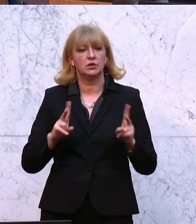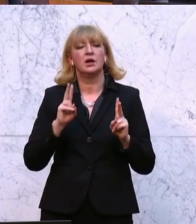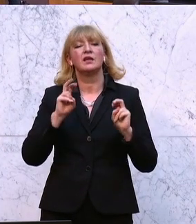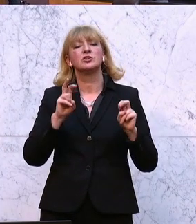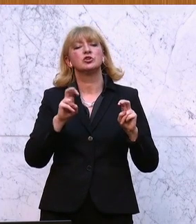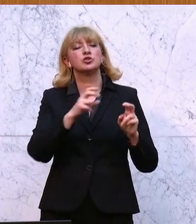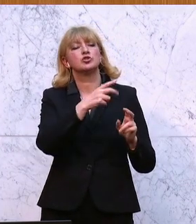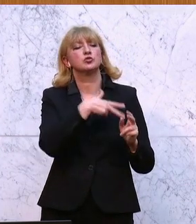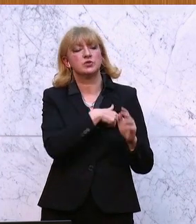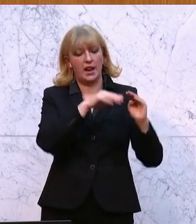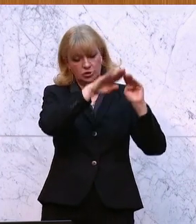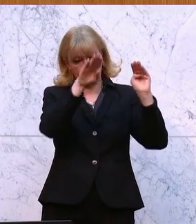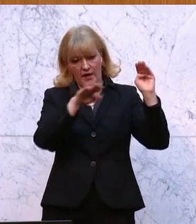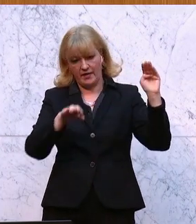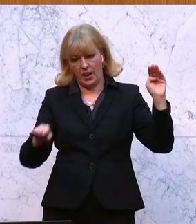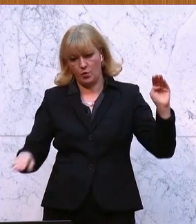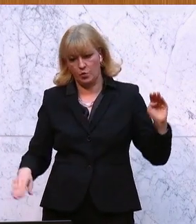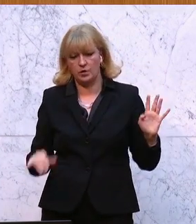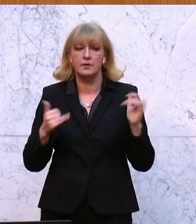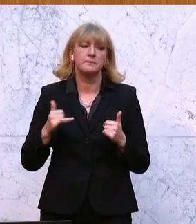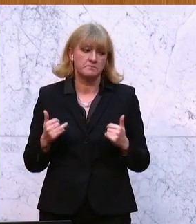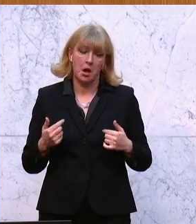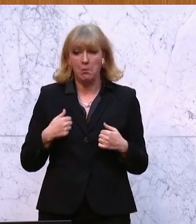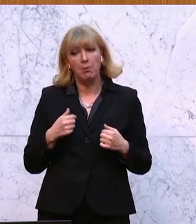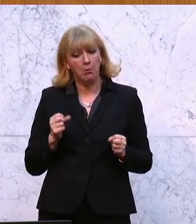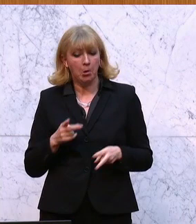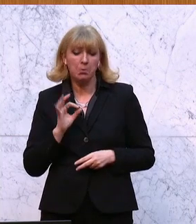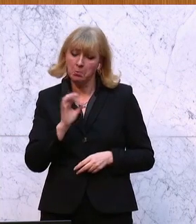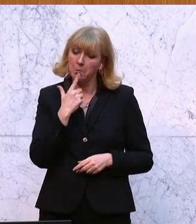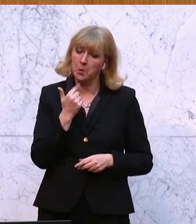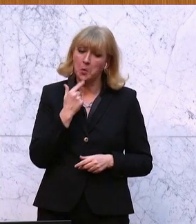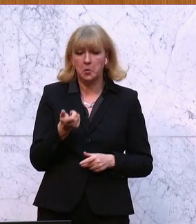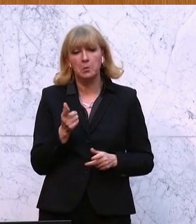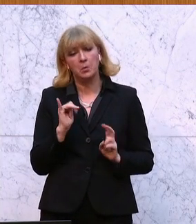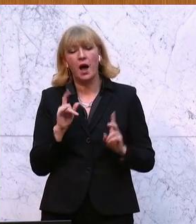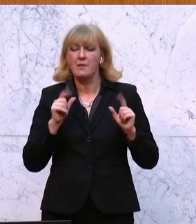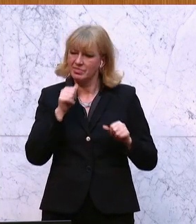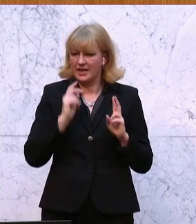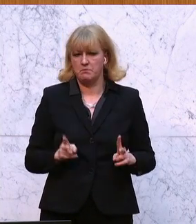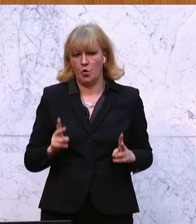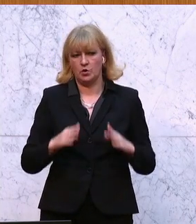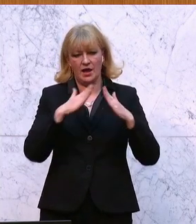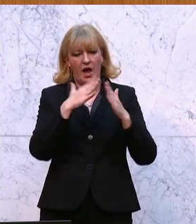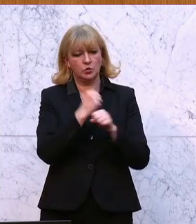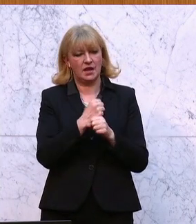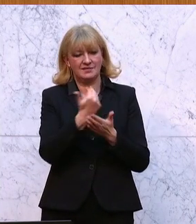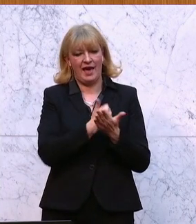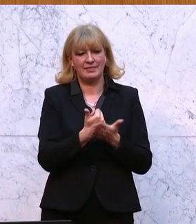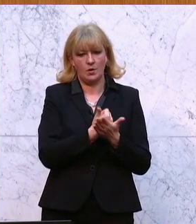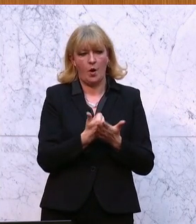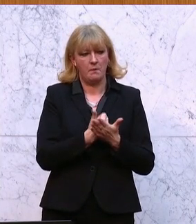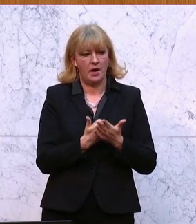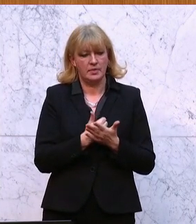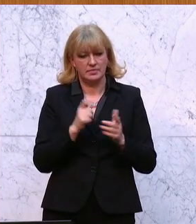Staffelung. Ja, dem sind wir nicht abgeneigt. Es ist nur nicht möglich, ein Haushaltseinkommen derzeit